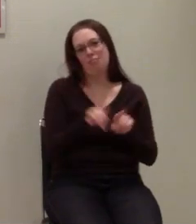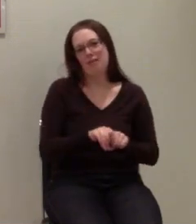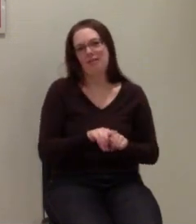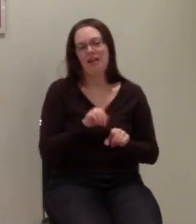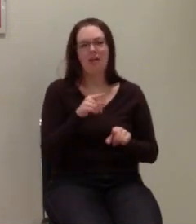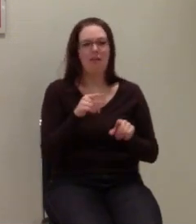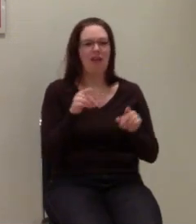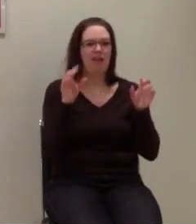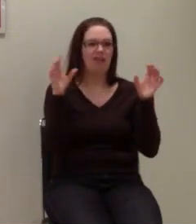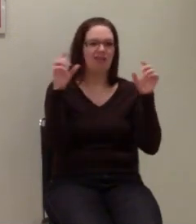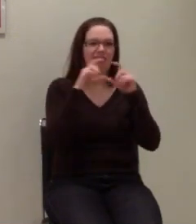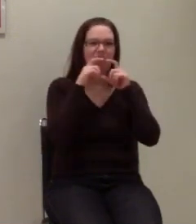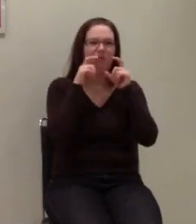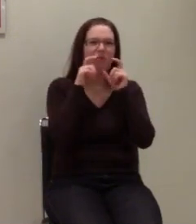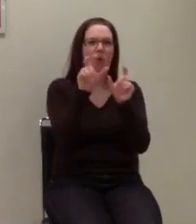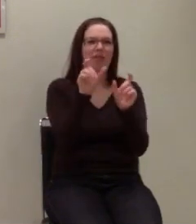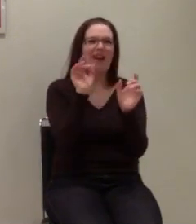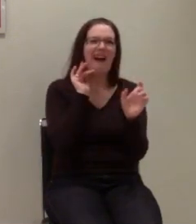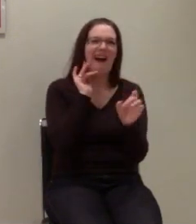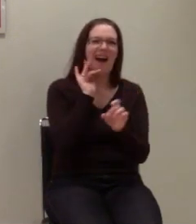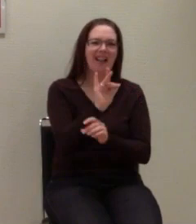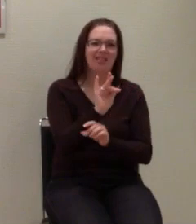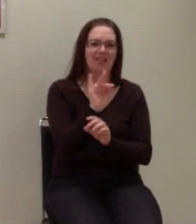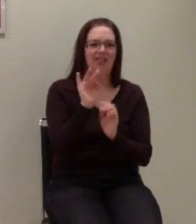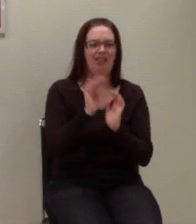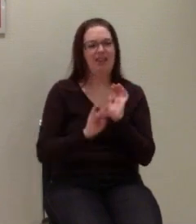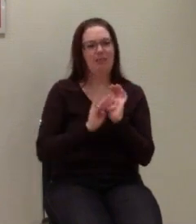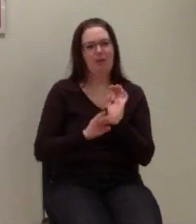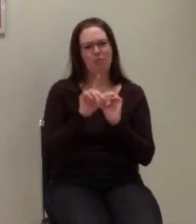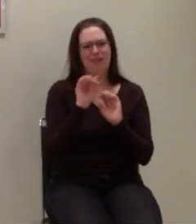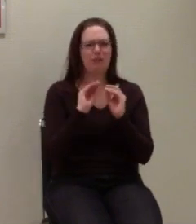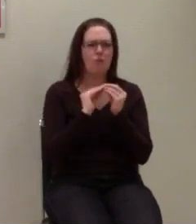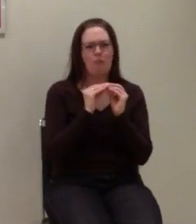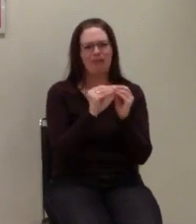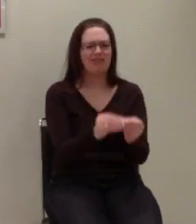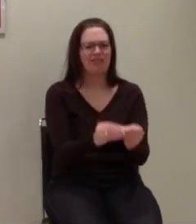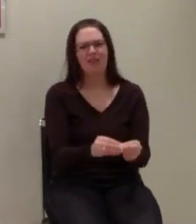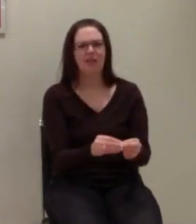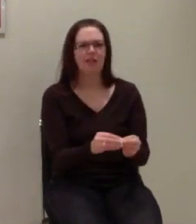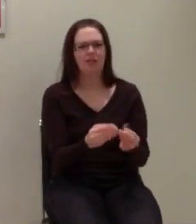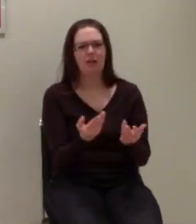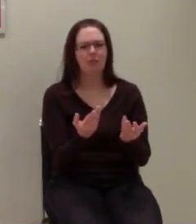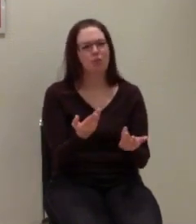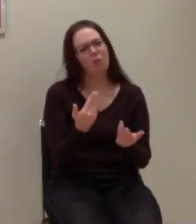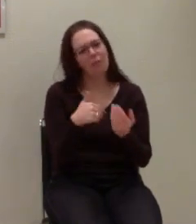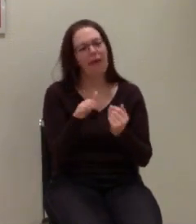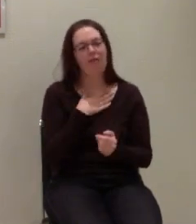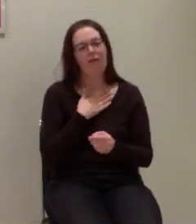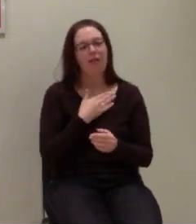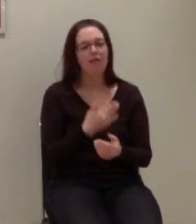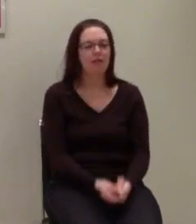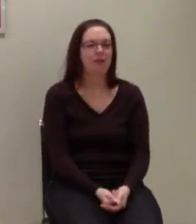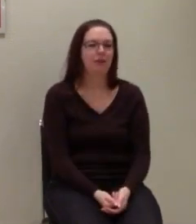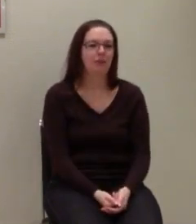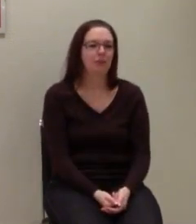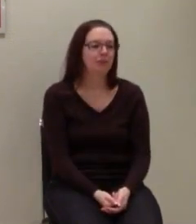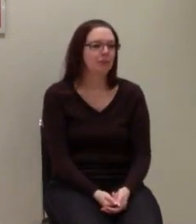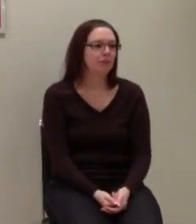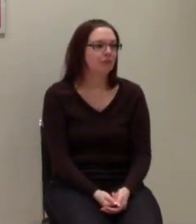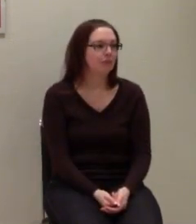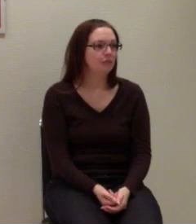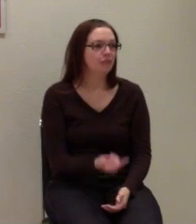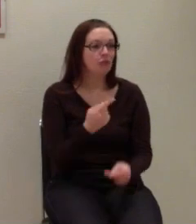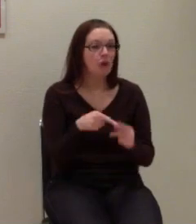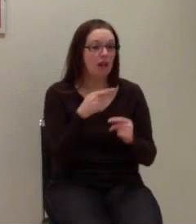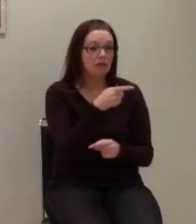ist ein furchtbar kompliziertes Wort, also aber so in die Richtung würde ich es lieber sehen. Wie sehen das die